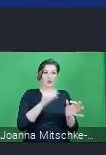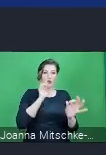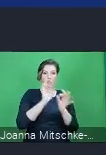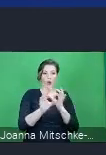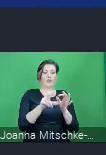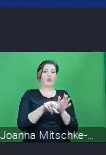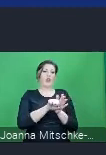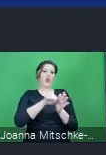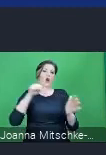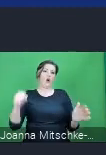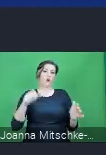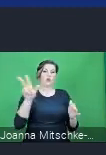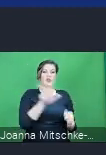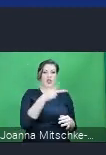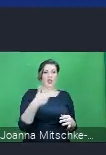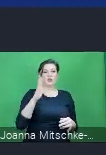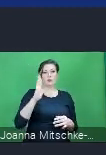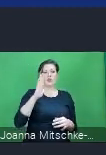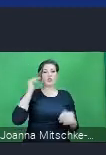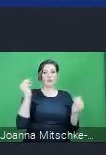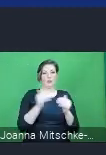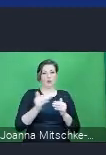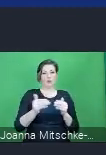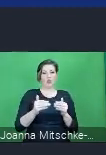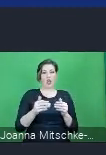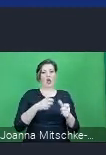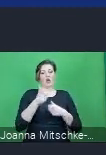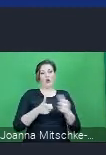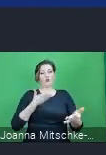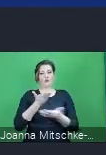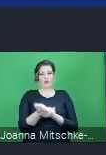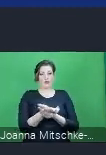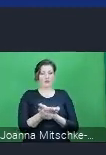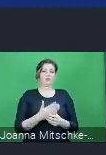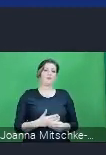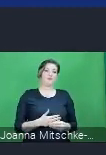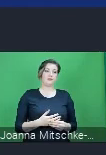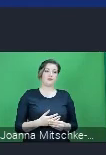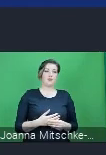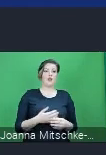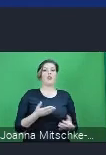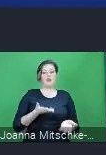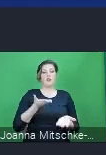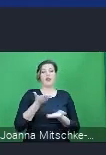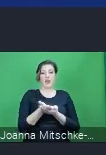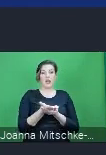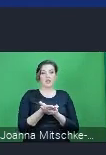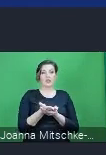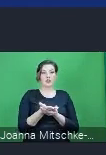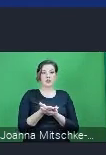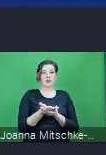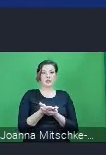technicznych, które będą umożliwiały złożenie tej deklaracji. Oczywiście generalnie deklaracja również tak dla,